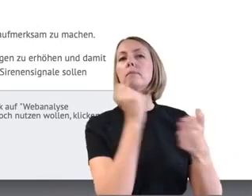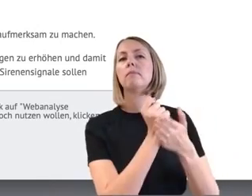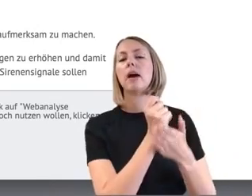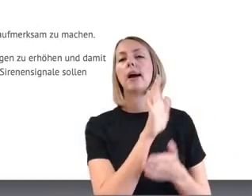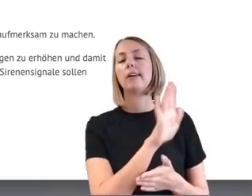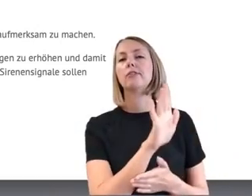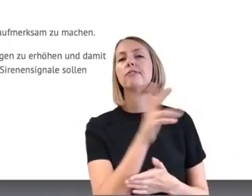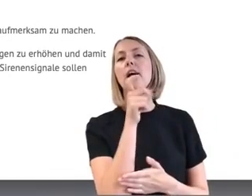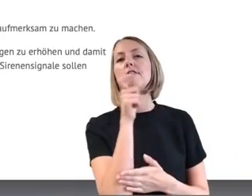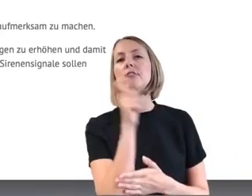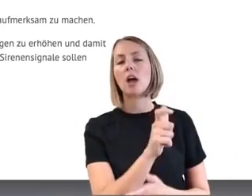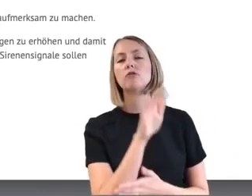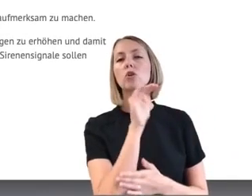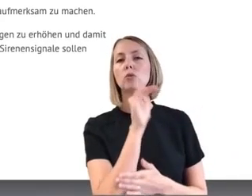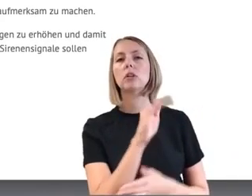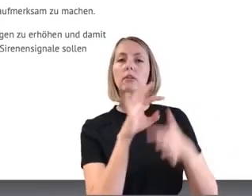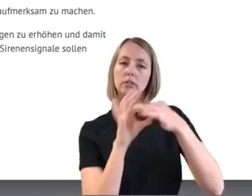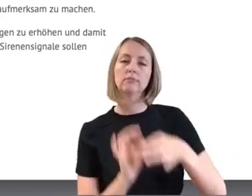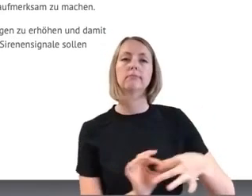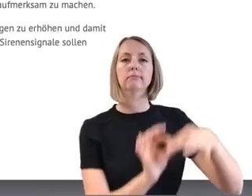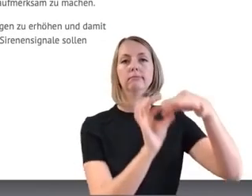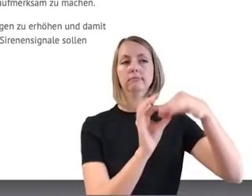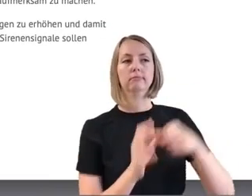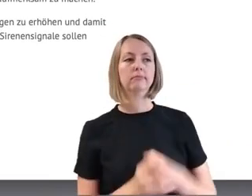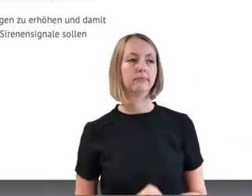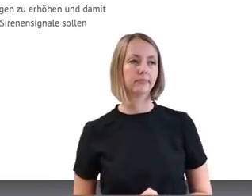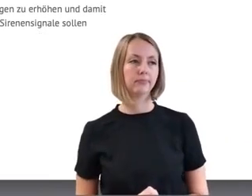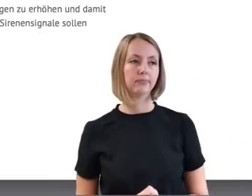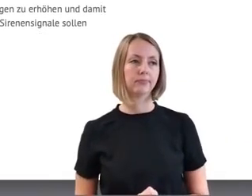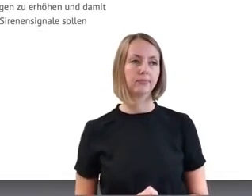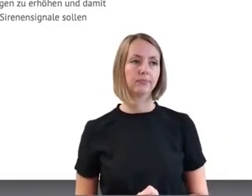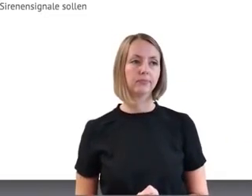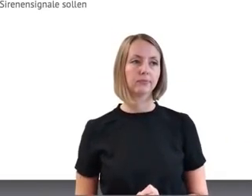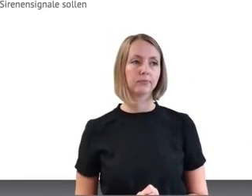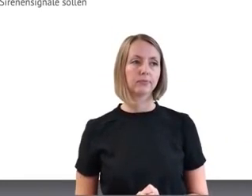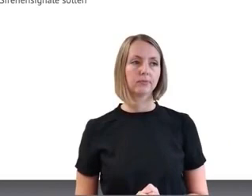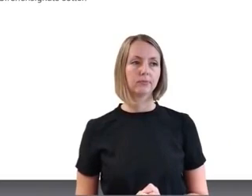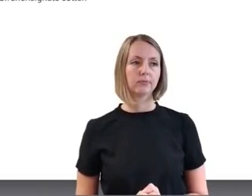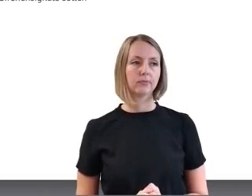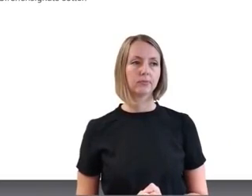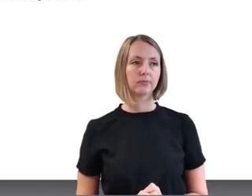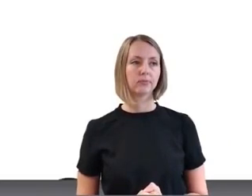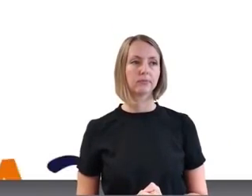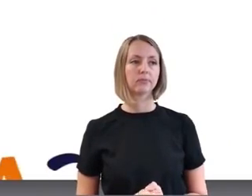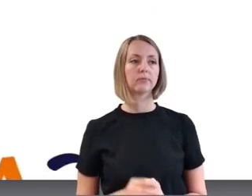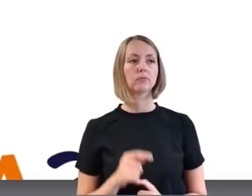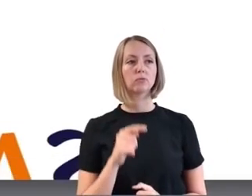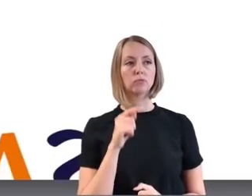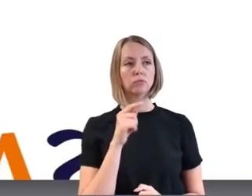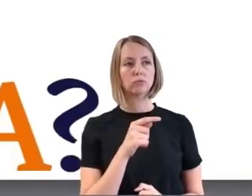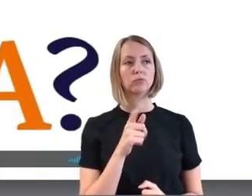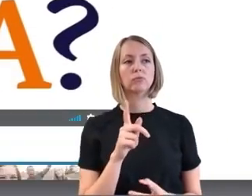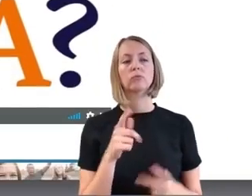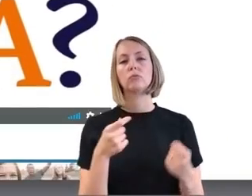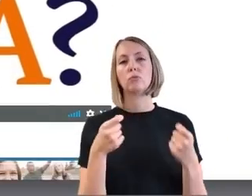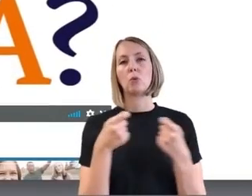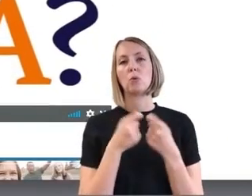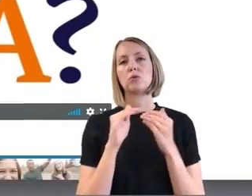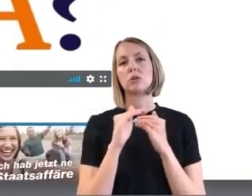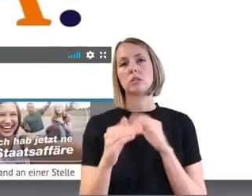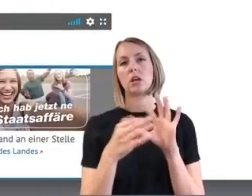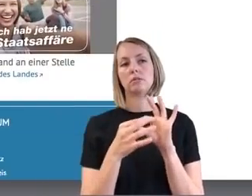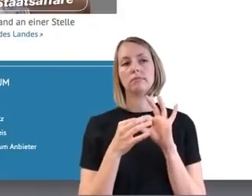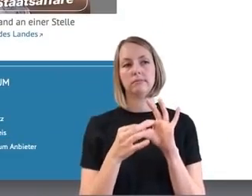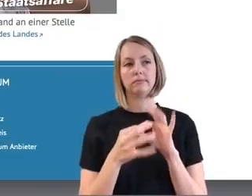weiterführende Informationen, welche sich explizit auf das Bundesland dann beziehen. Ja, weil im Grunde